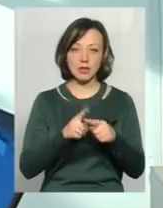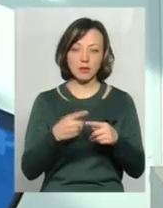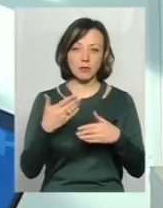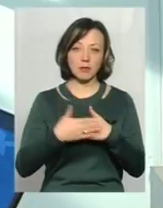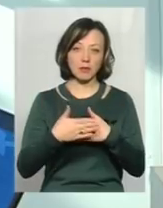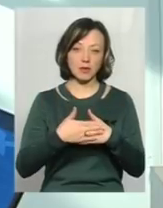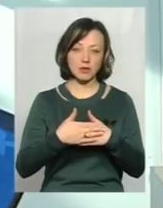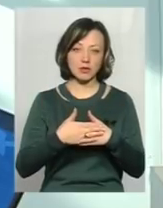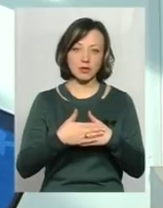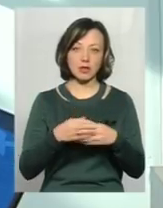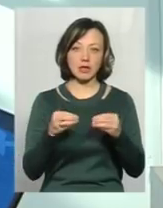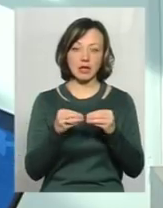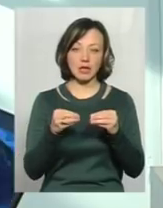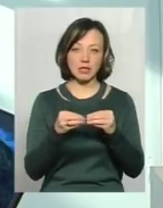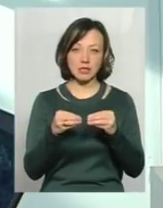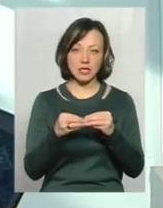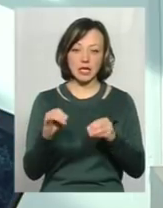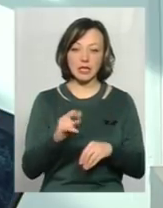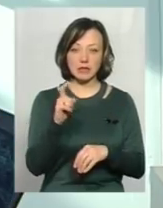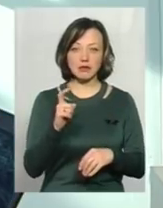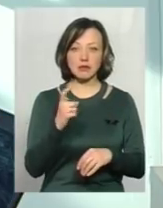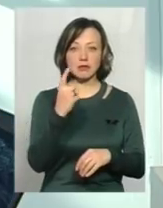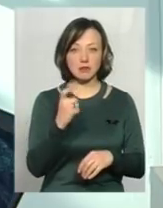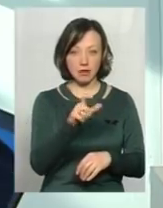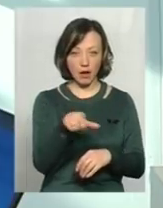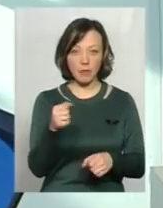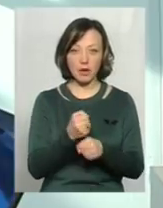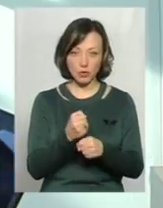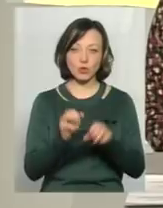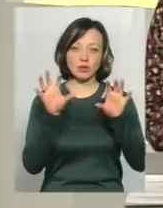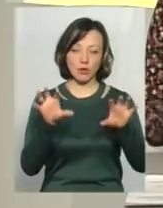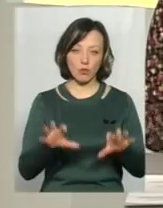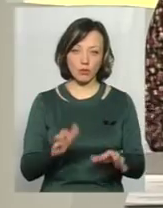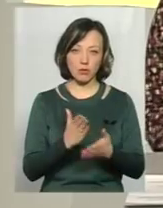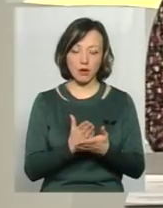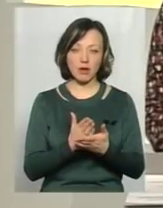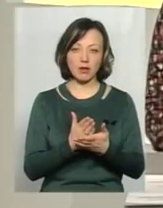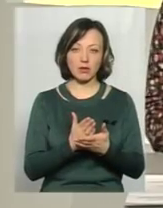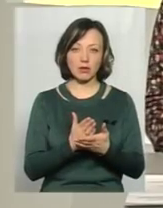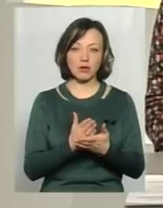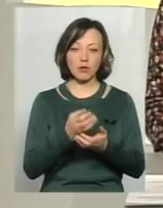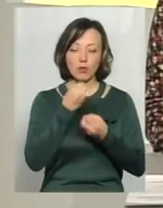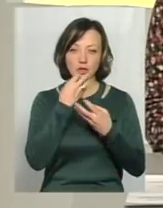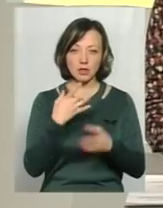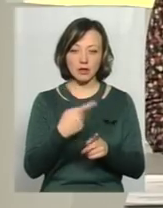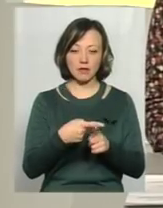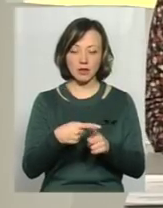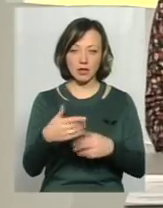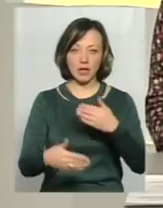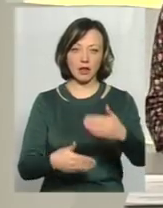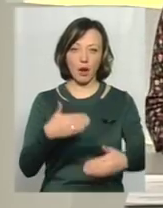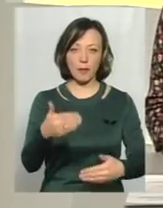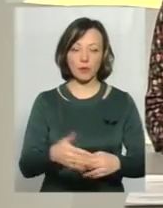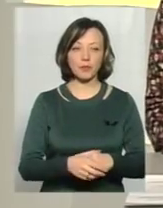10 вже працює легально. Тобто, вже маємо позитивну динаміку.